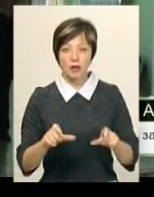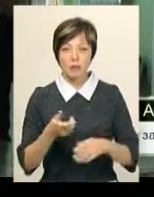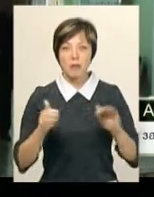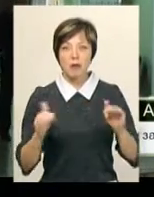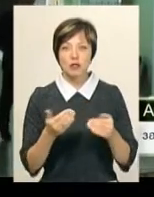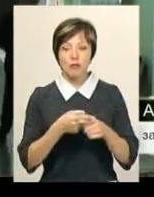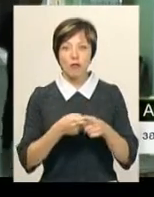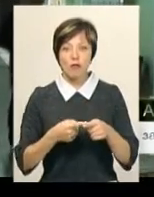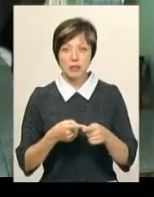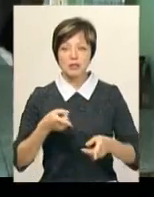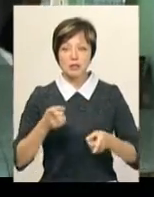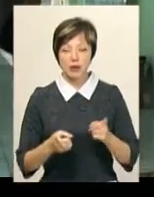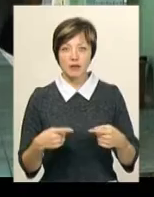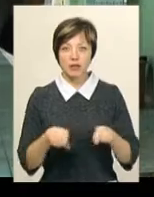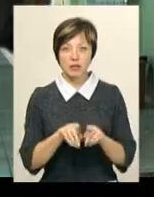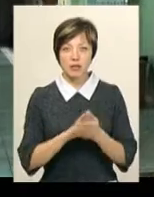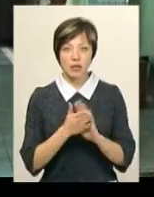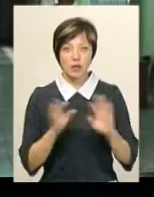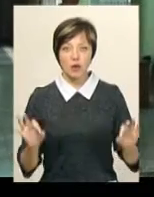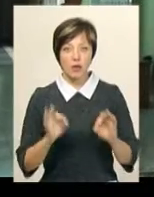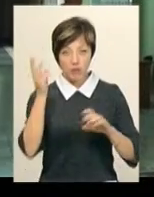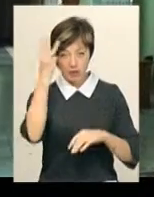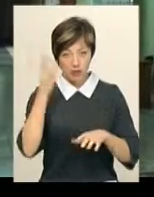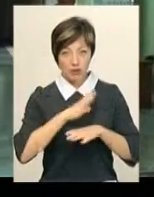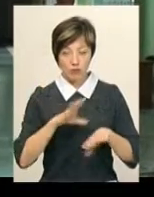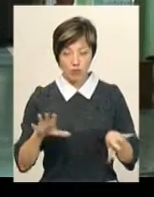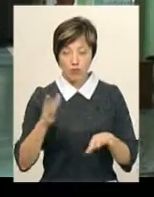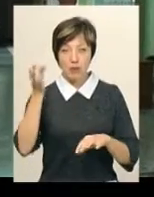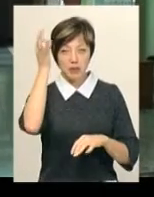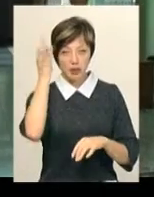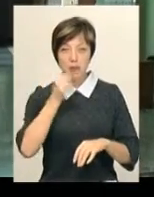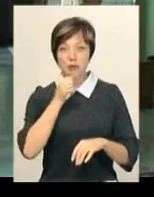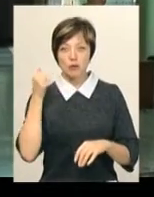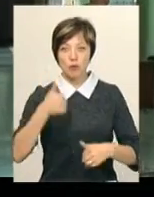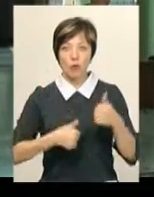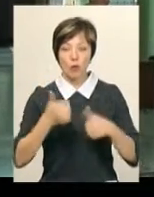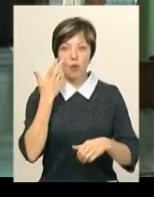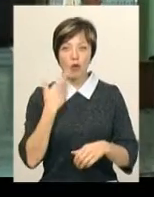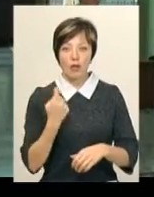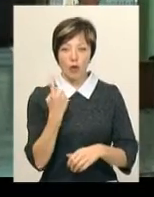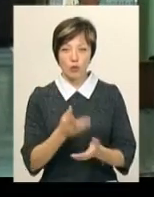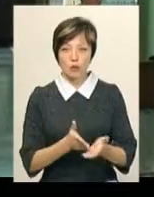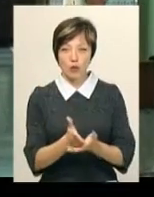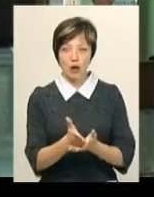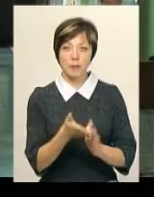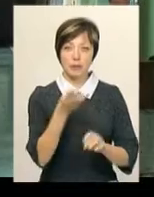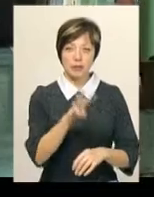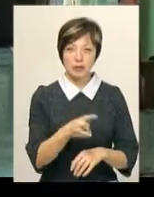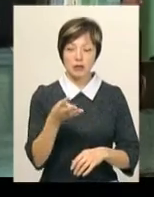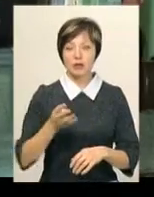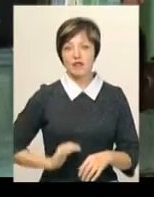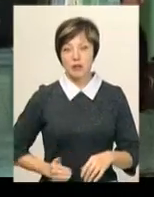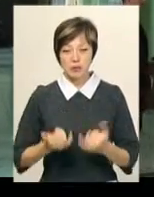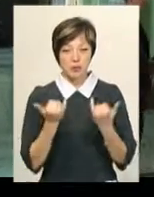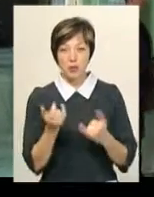половини. Насправді ми такої ситуації ніколи в Хмельницькому не спостерігали. Ми пам'ятаємо минулих конкурс, коли на об'єкт подавалося по три перевізника.